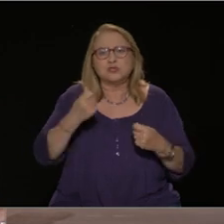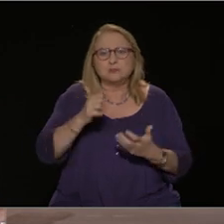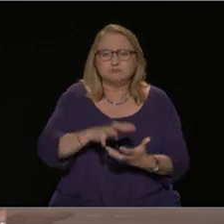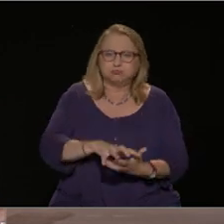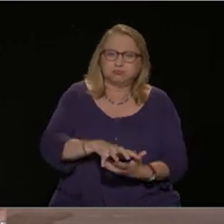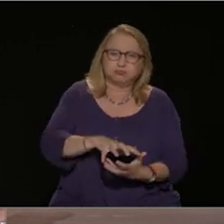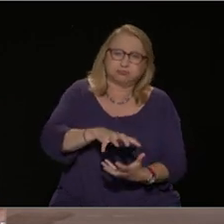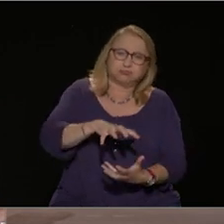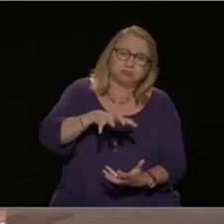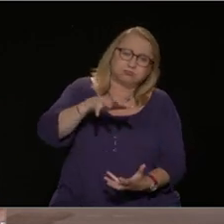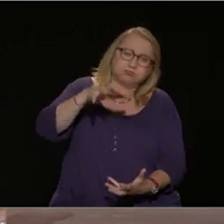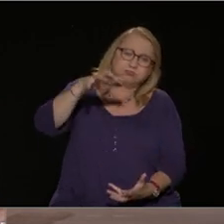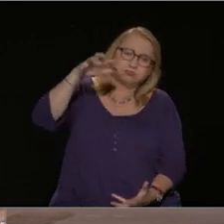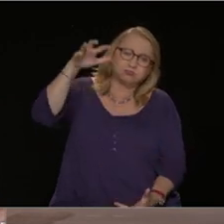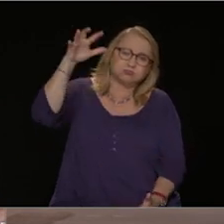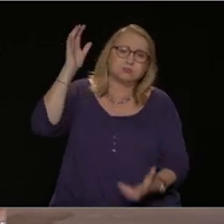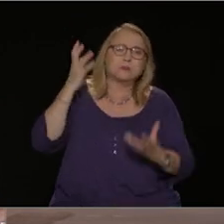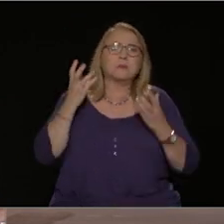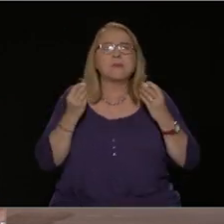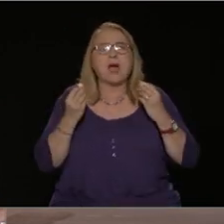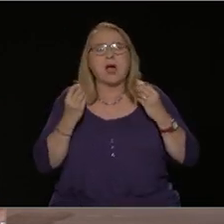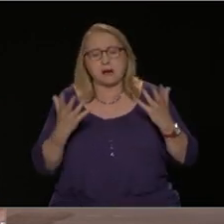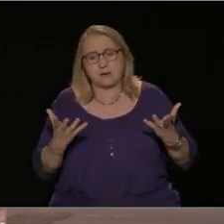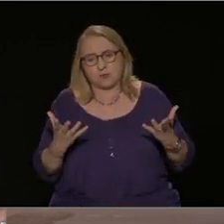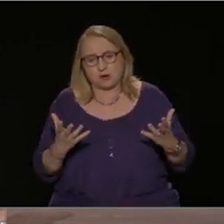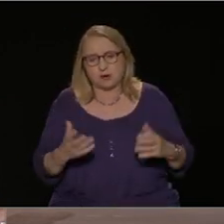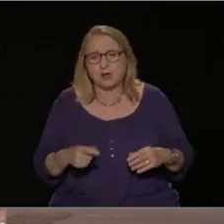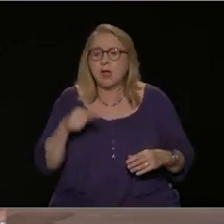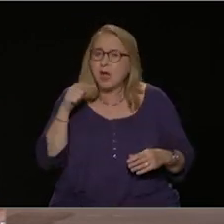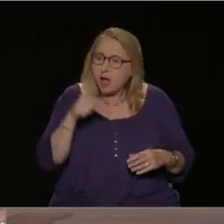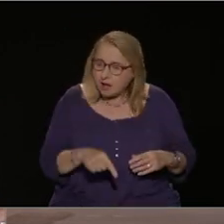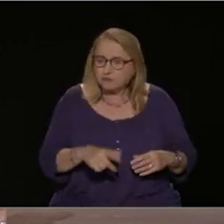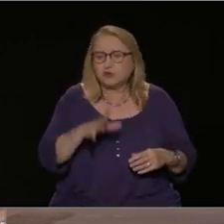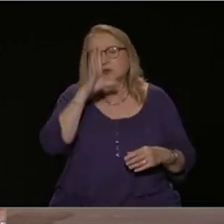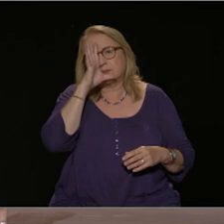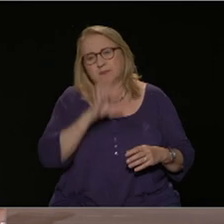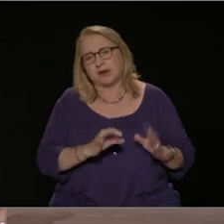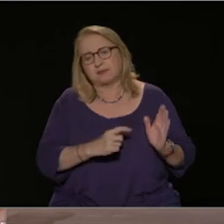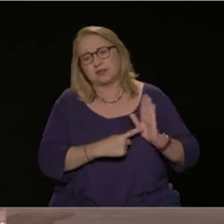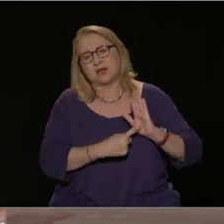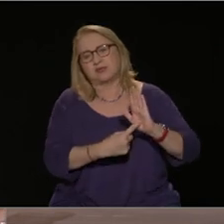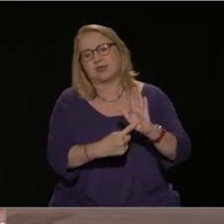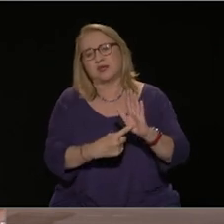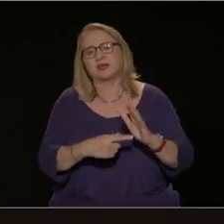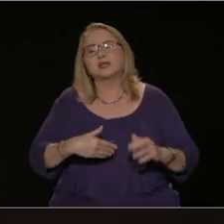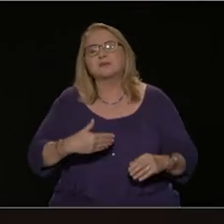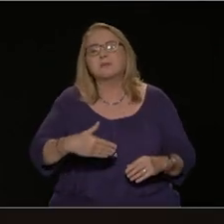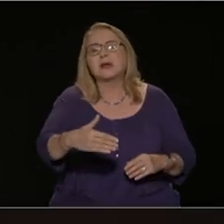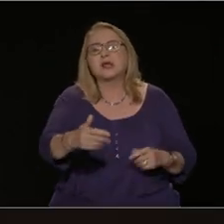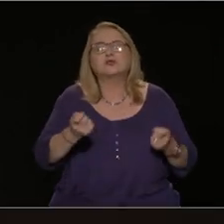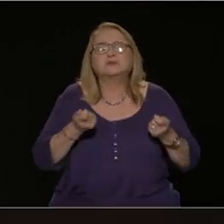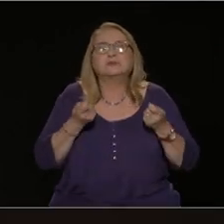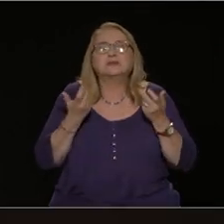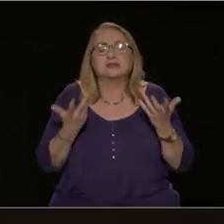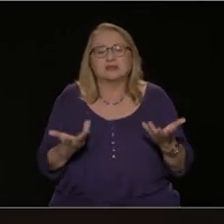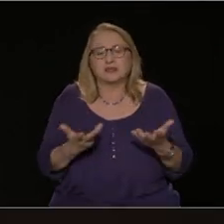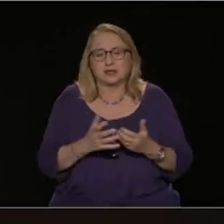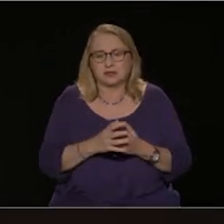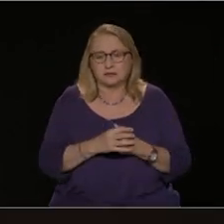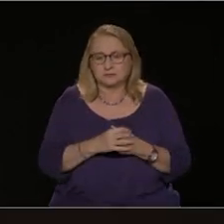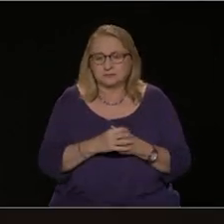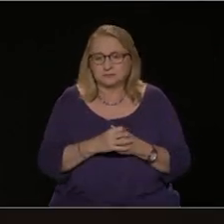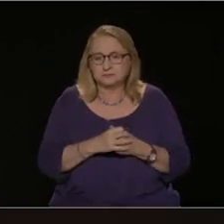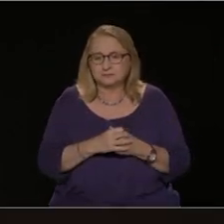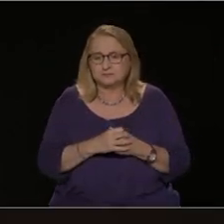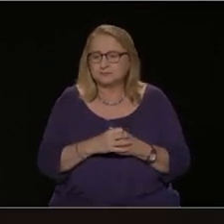Αυτό είναι μια βασική πτυχή του ποια είναι η πραγματική κατέσταση και τι μας περιμένει μπροστά. Όχι τα θύματα λοιπόν της κρίσης